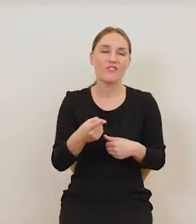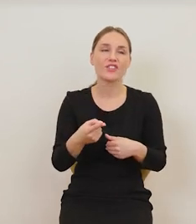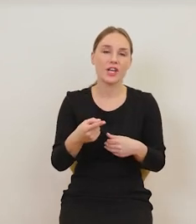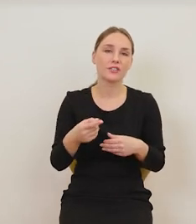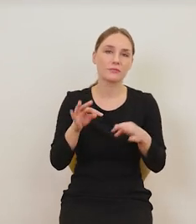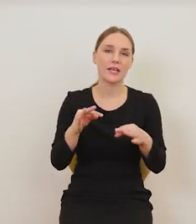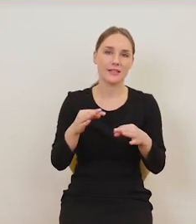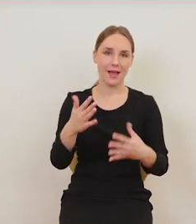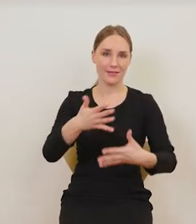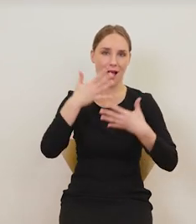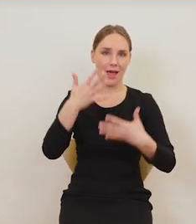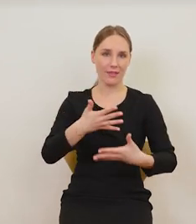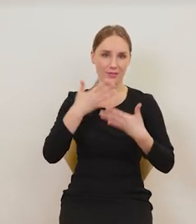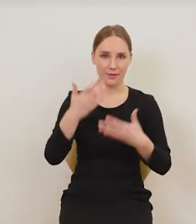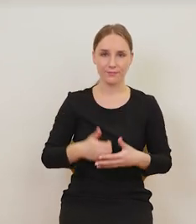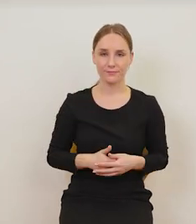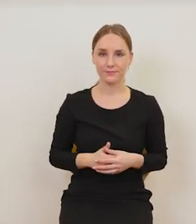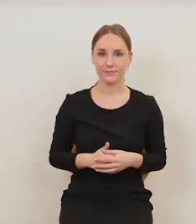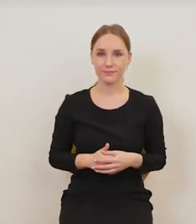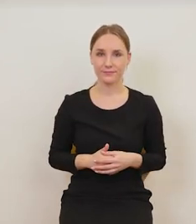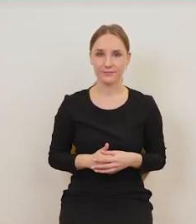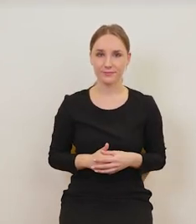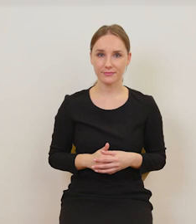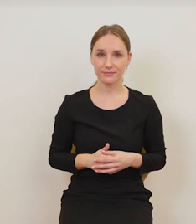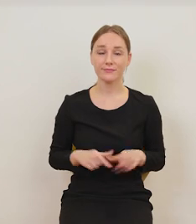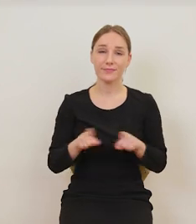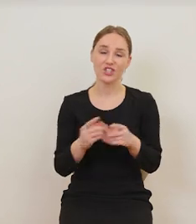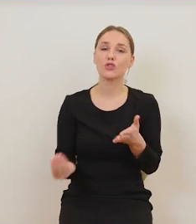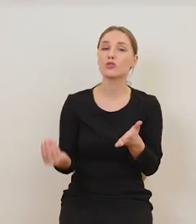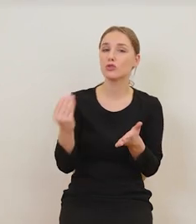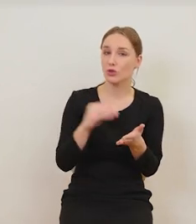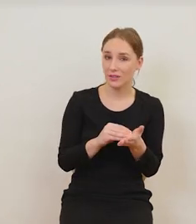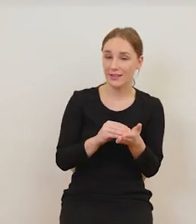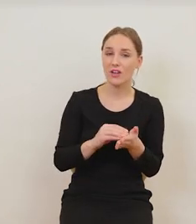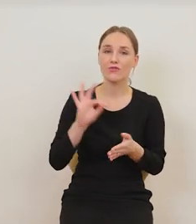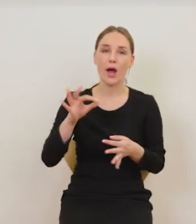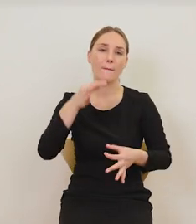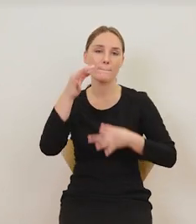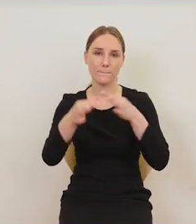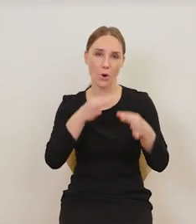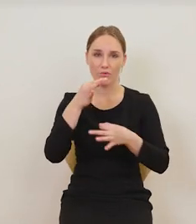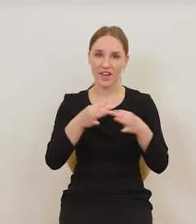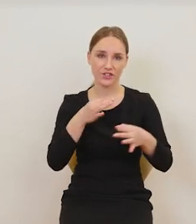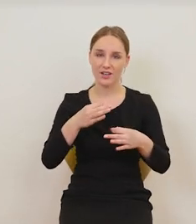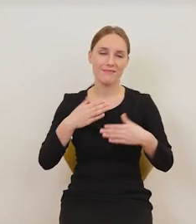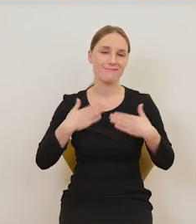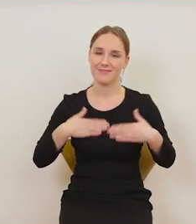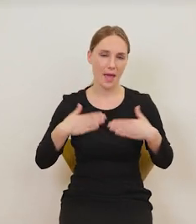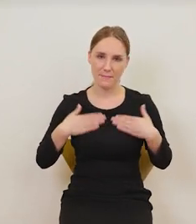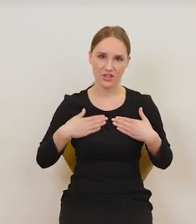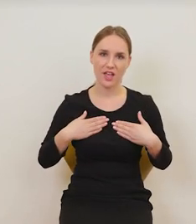powiedzielibyśmy inhalanty. I dodatek do tego jego powieść Nie my te dusze.